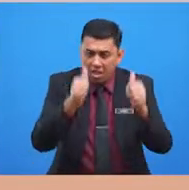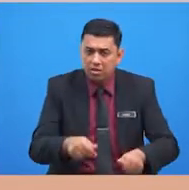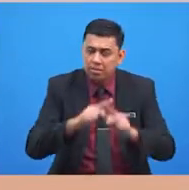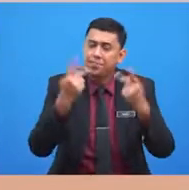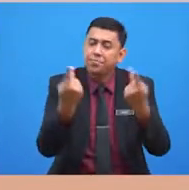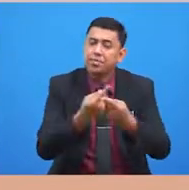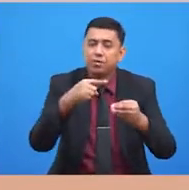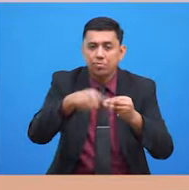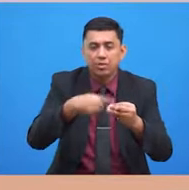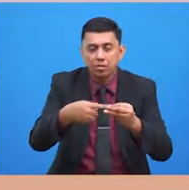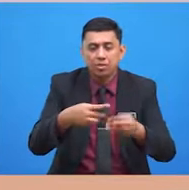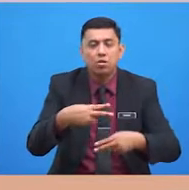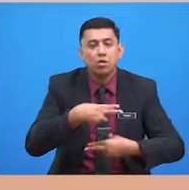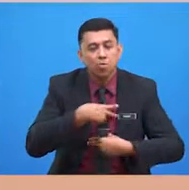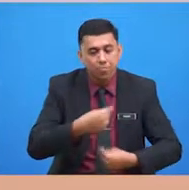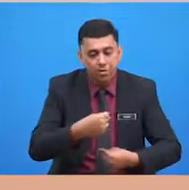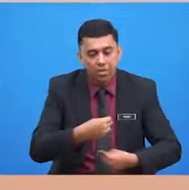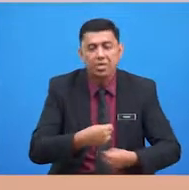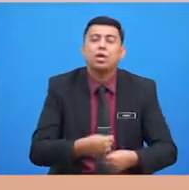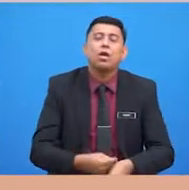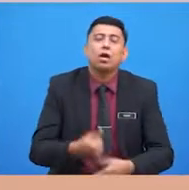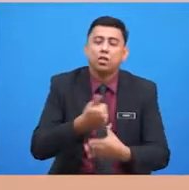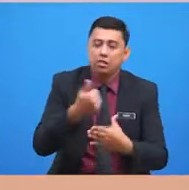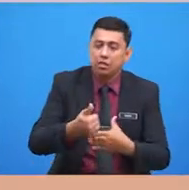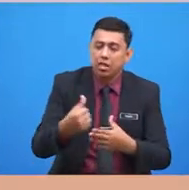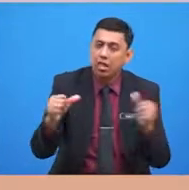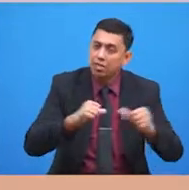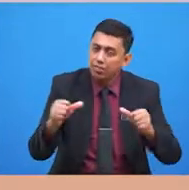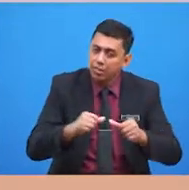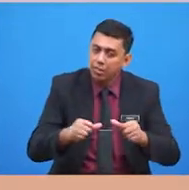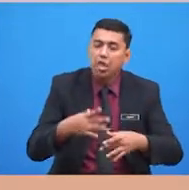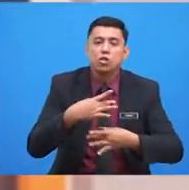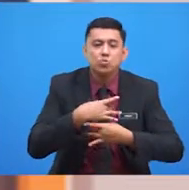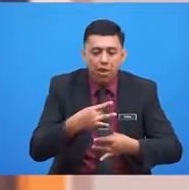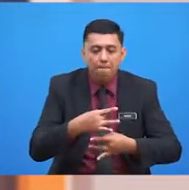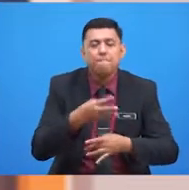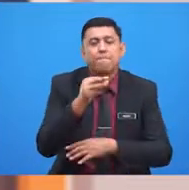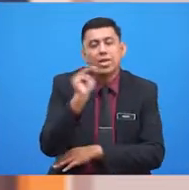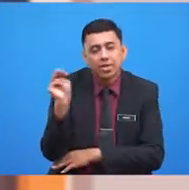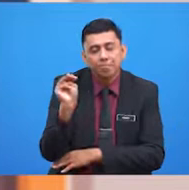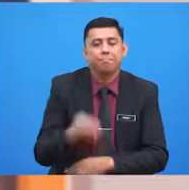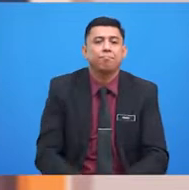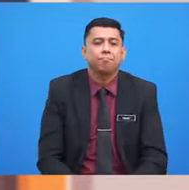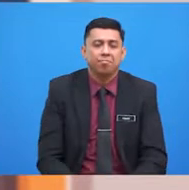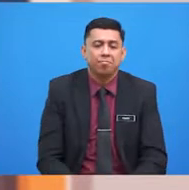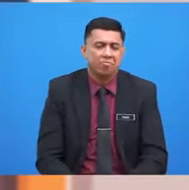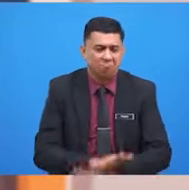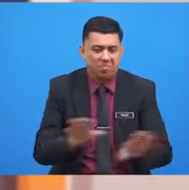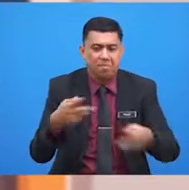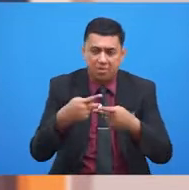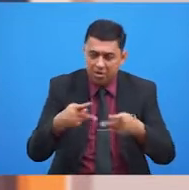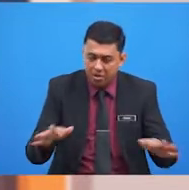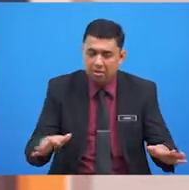tentang hobi atau aktiviti kegemaran mereka? Sekiranya tidak pernah,